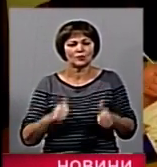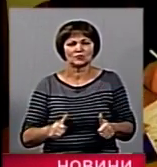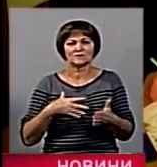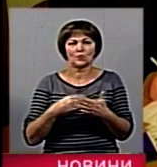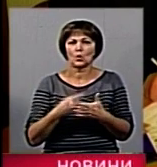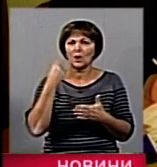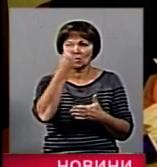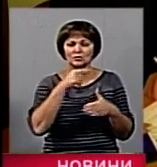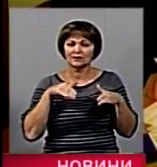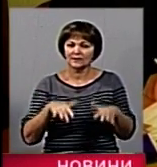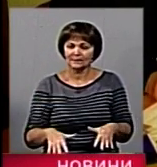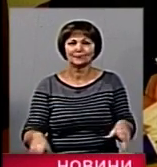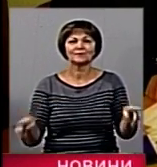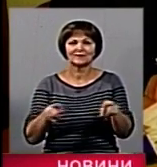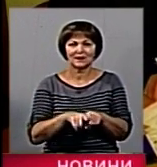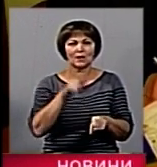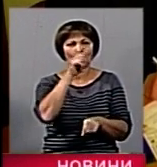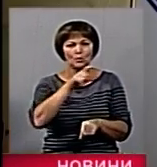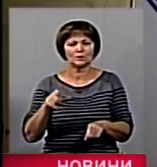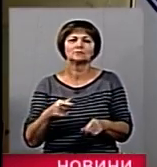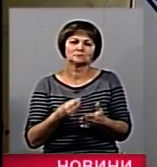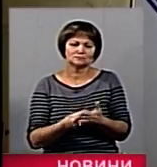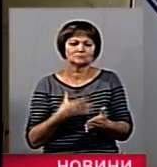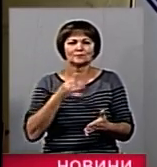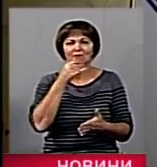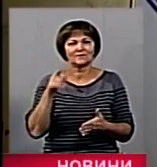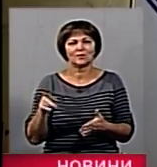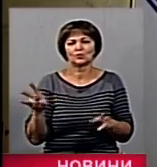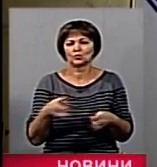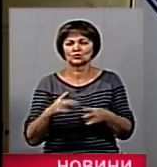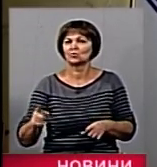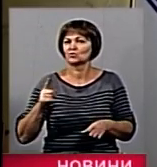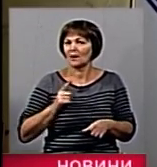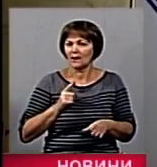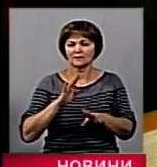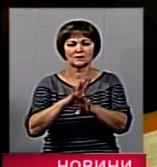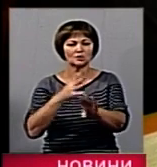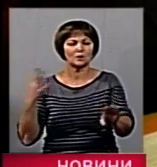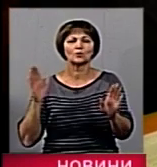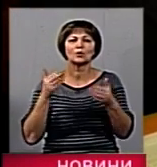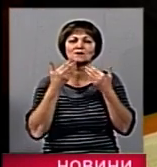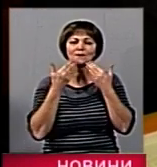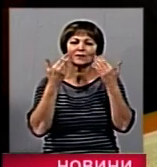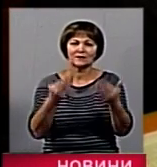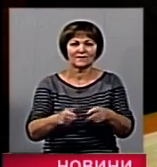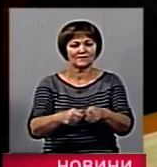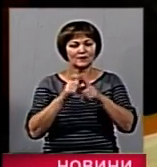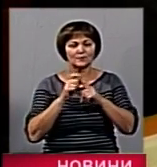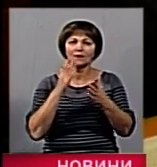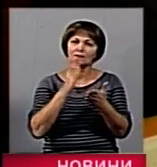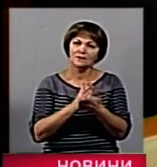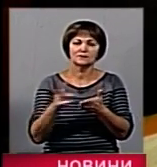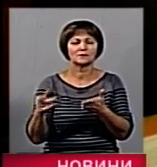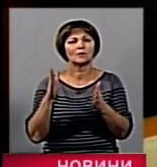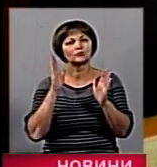справу. Люди такий сервіс оцінили. Адже тепер не доводиться довго чекати в загальній черзі, аби лише отримати відповідь на запит про